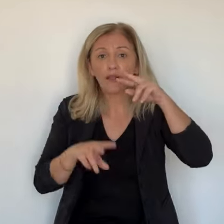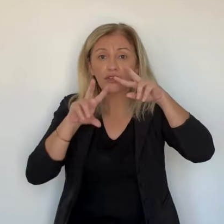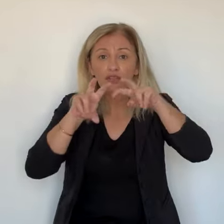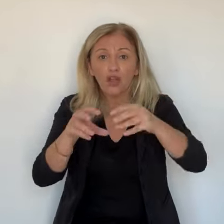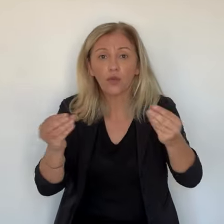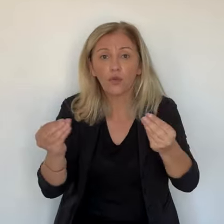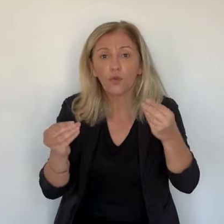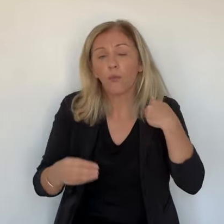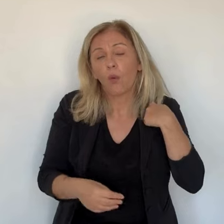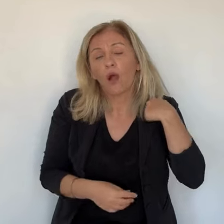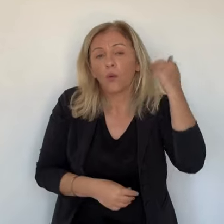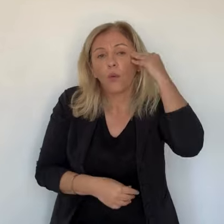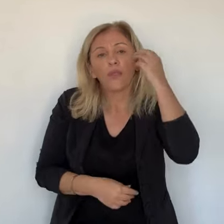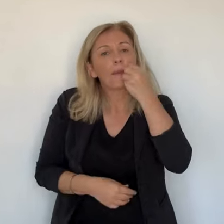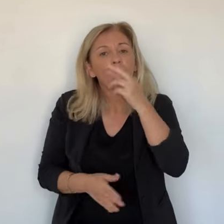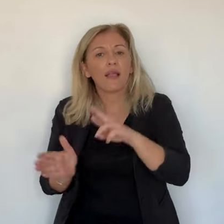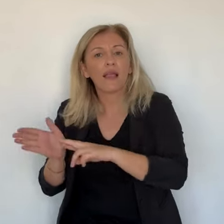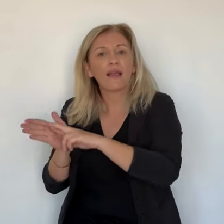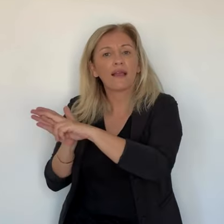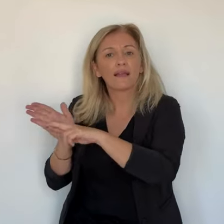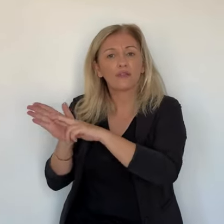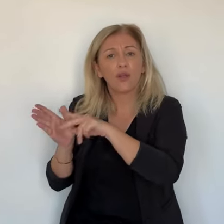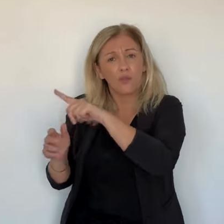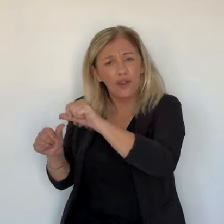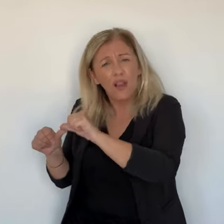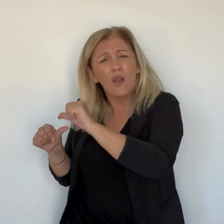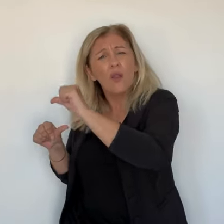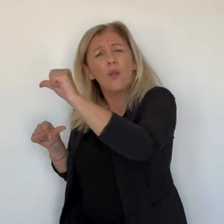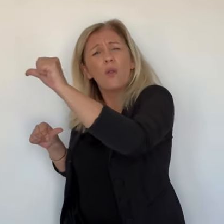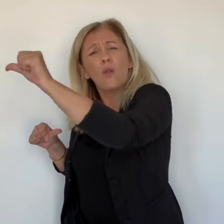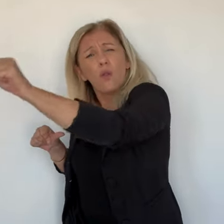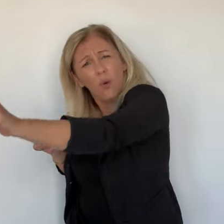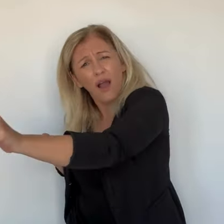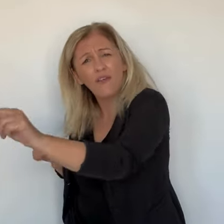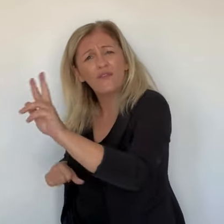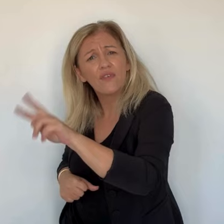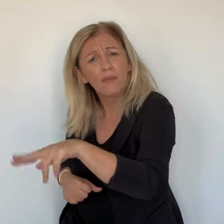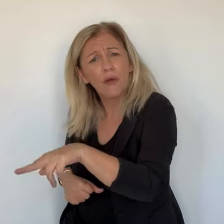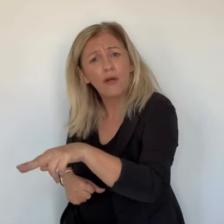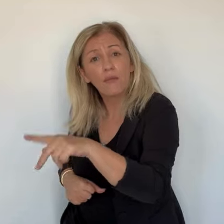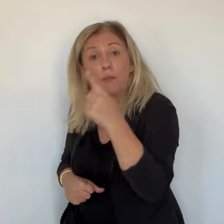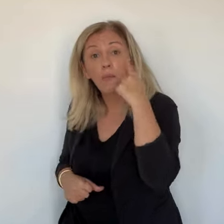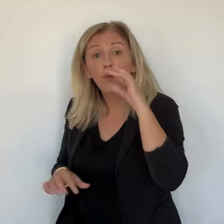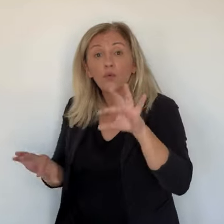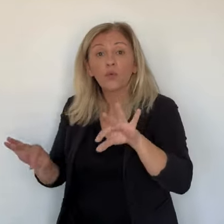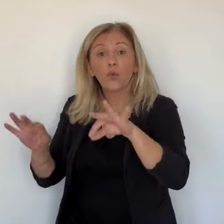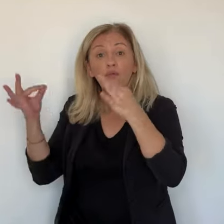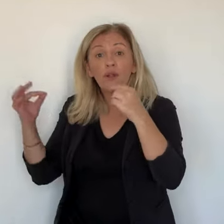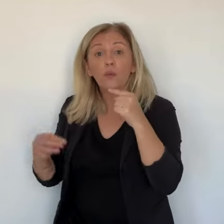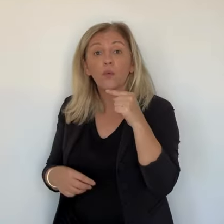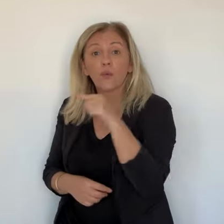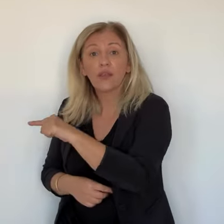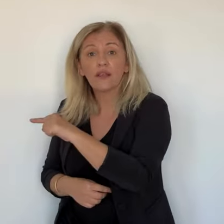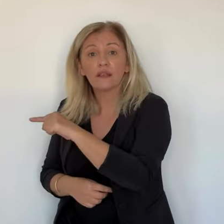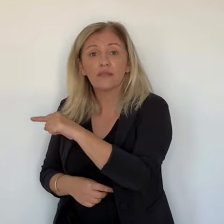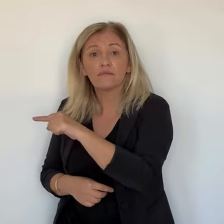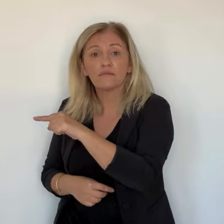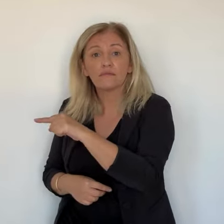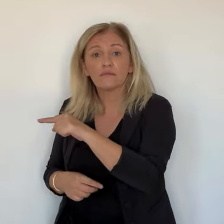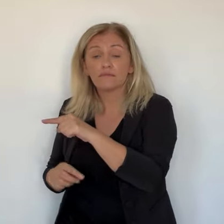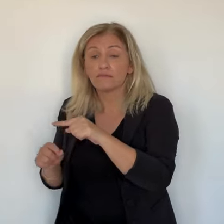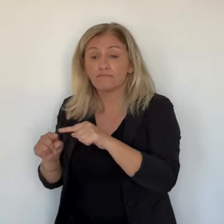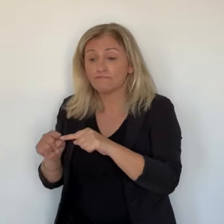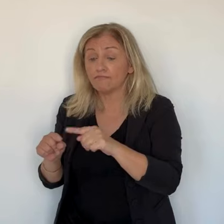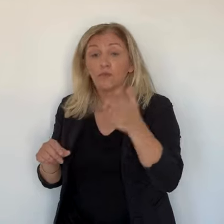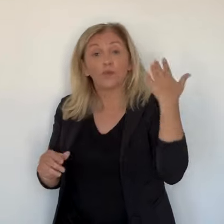on a pu, parce que moi je connais bien la région, mais même en orientant, il est allé vraiment trop loin. Un dispositif exceptionnel avait